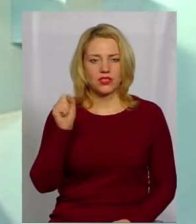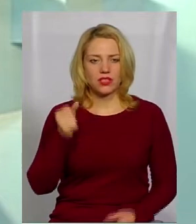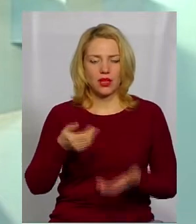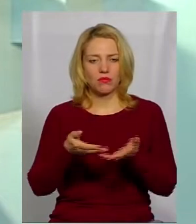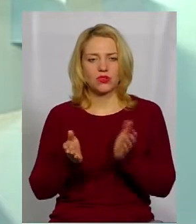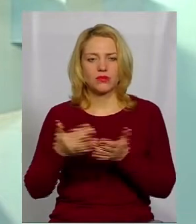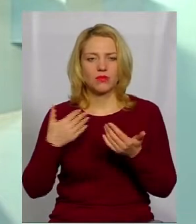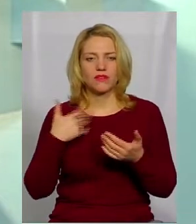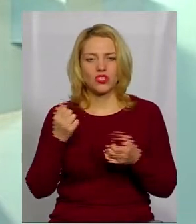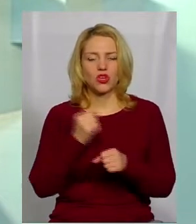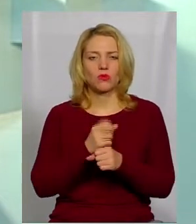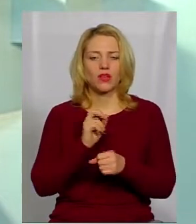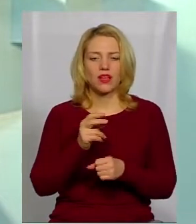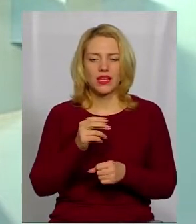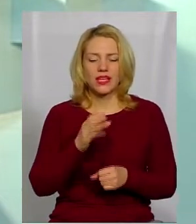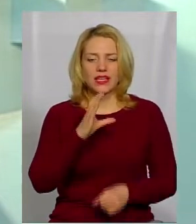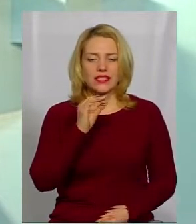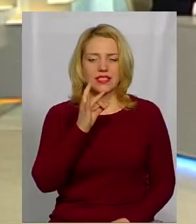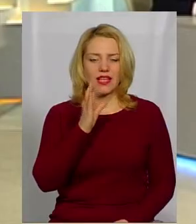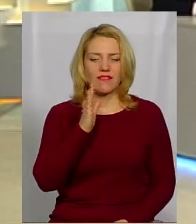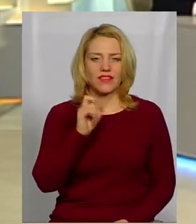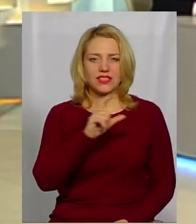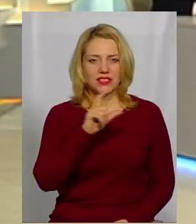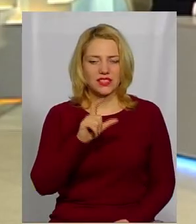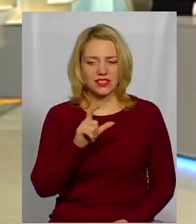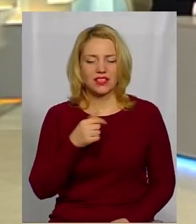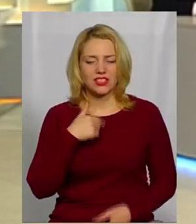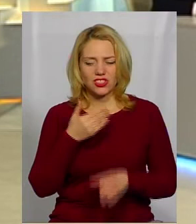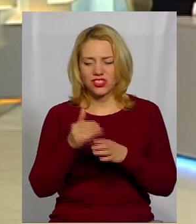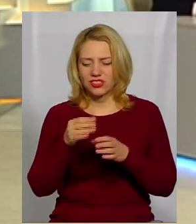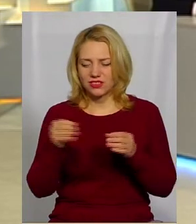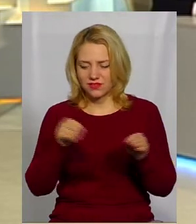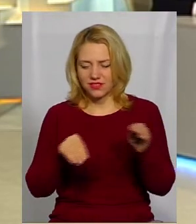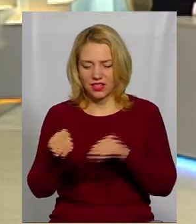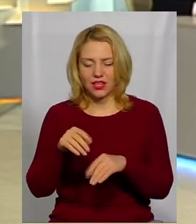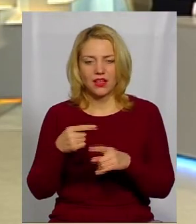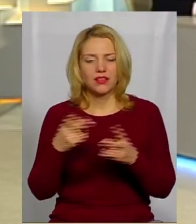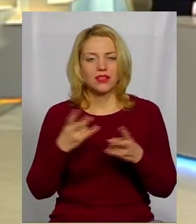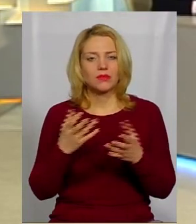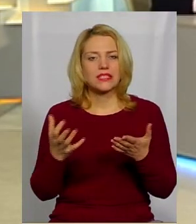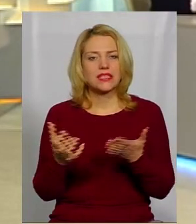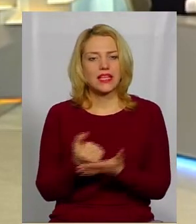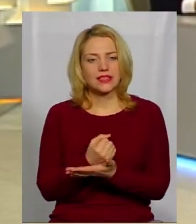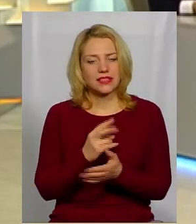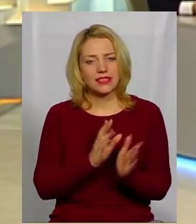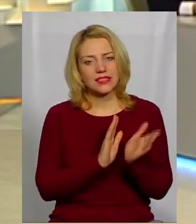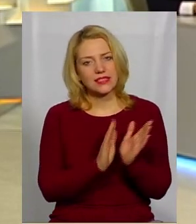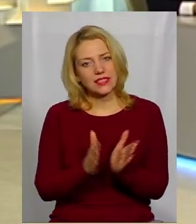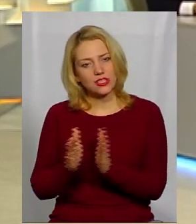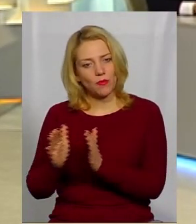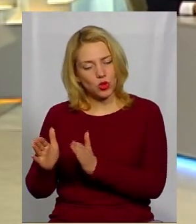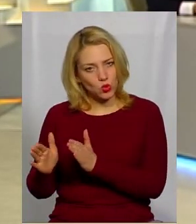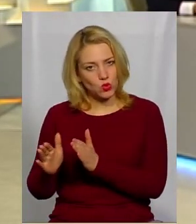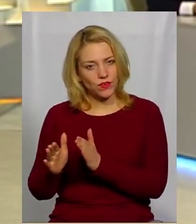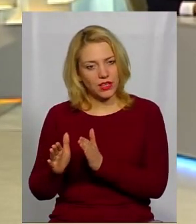такий, як кажуть, сервіз, поки що шматочків. Але все це кропітка робота, тому що потрібно знайти… І систематизувати то